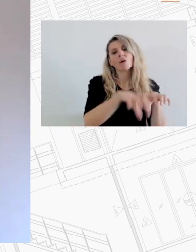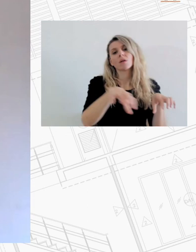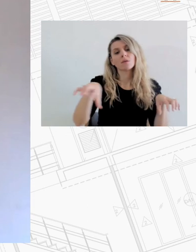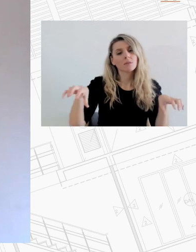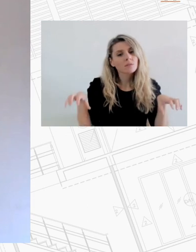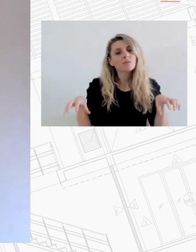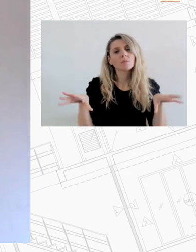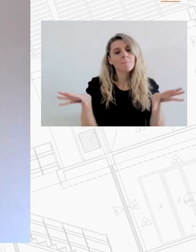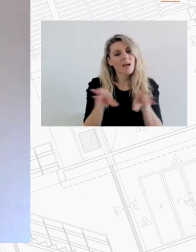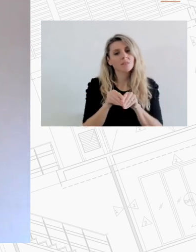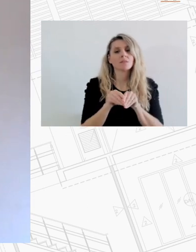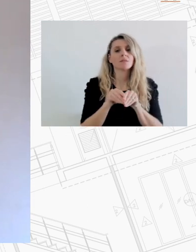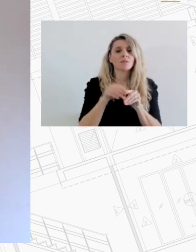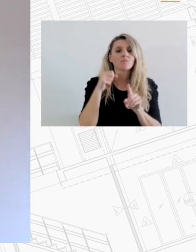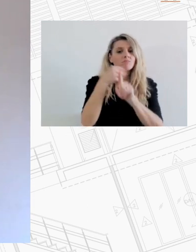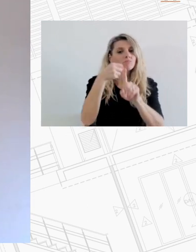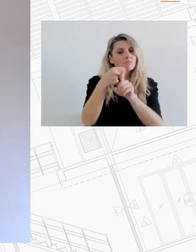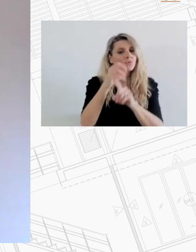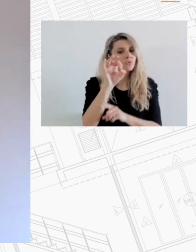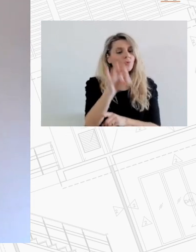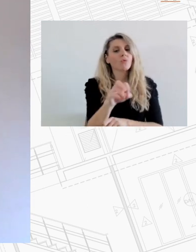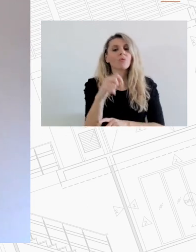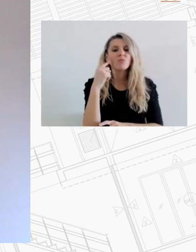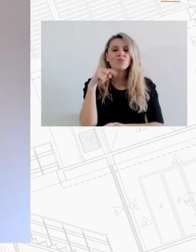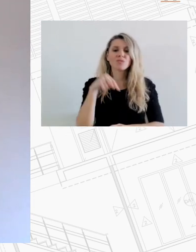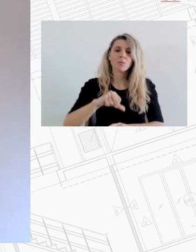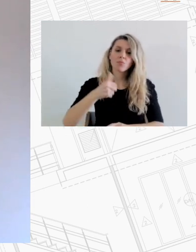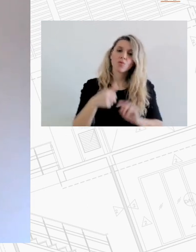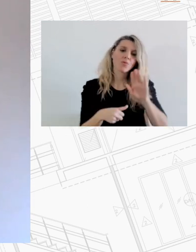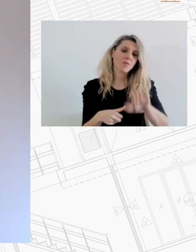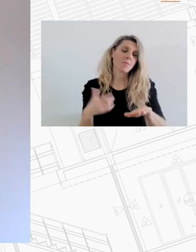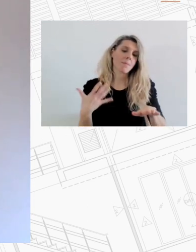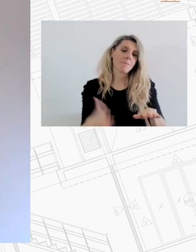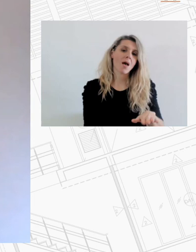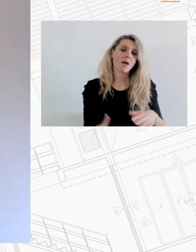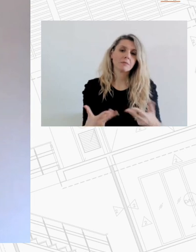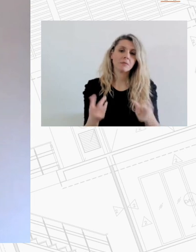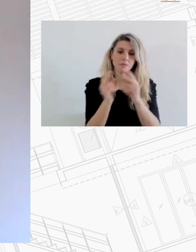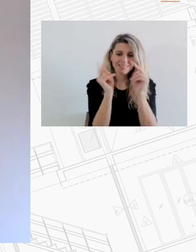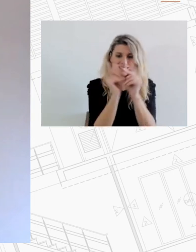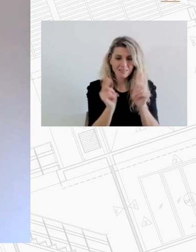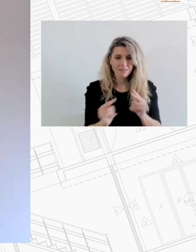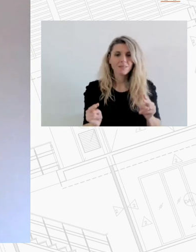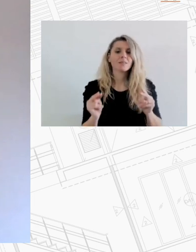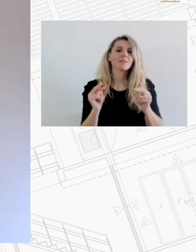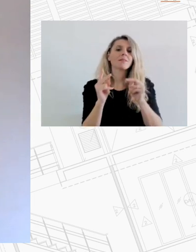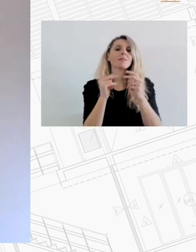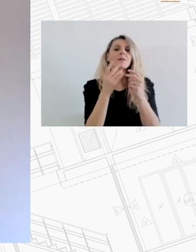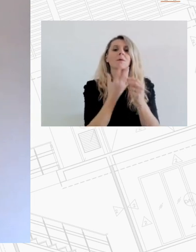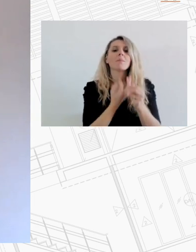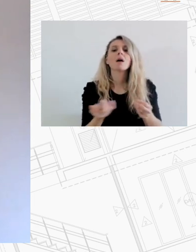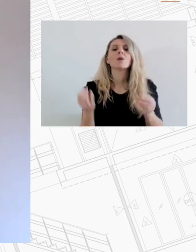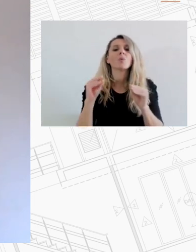υλοποίησή του Νομίζω ότι σήμερα κάναμε ένα πρώτο βήμα αναλύοντας συγκεκριμένα τα ιδιαίτερα χαριστικά του οικιστικού